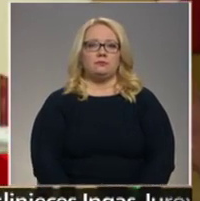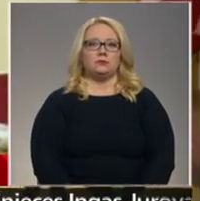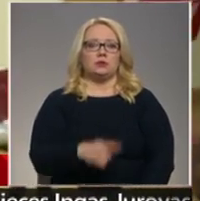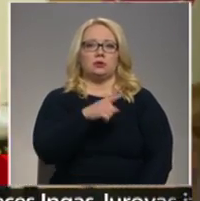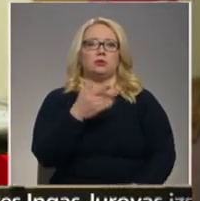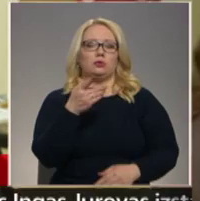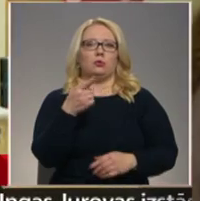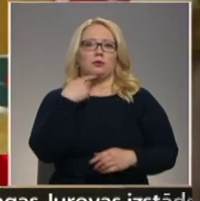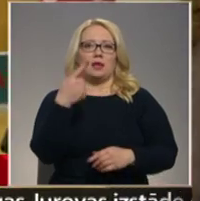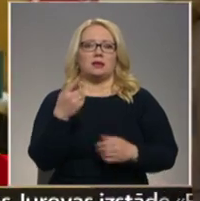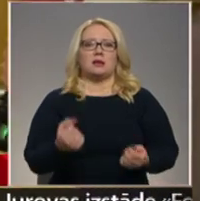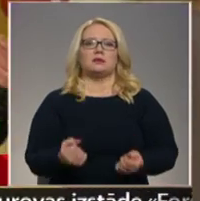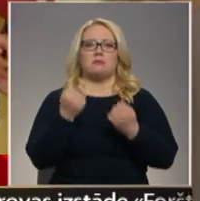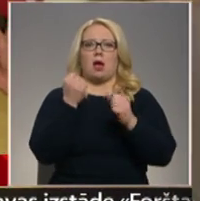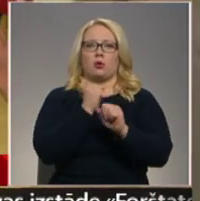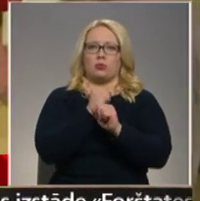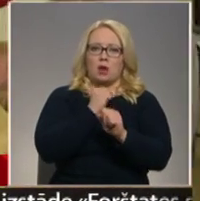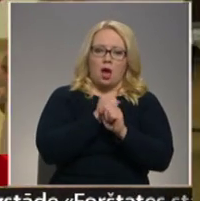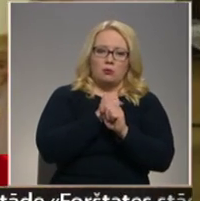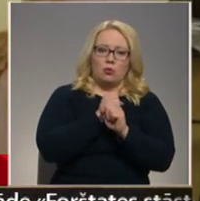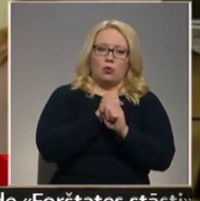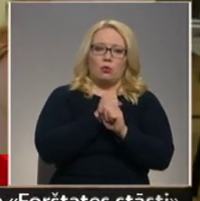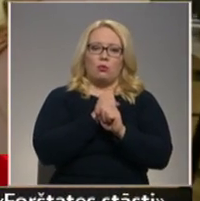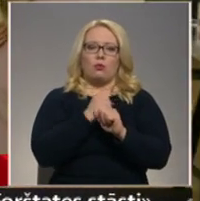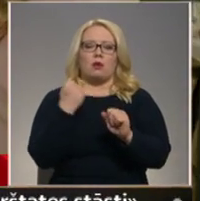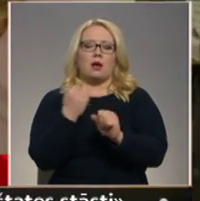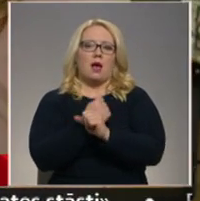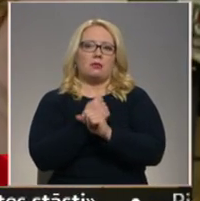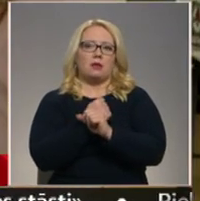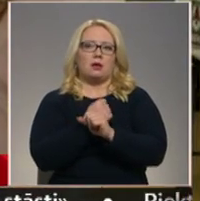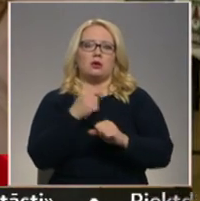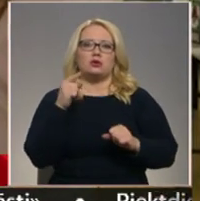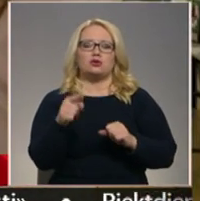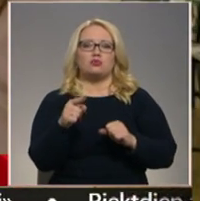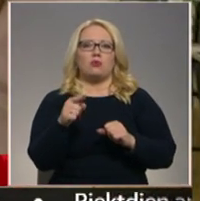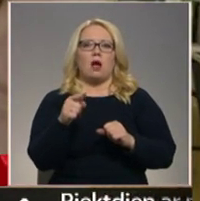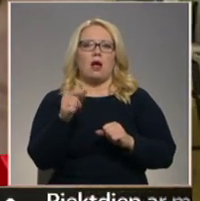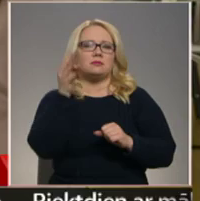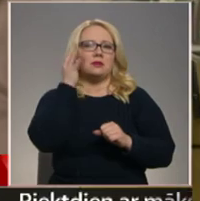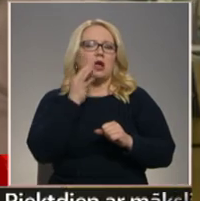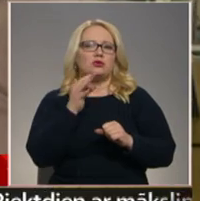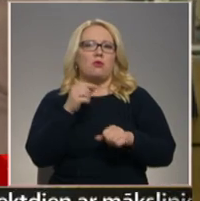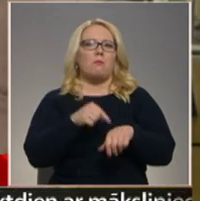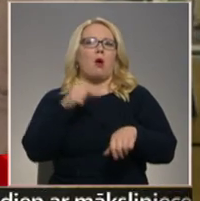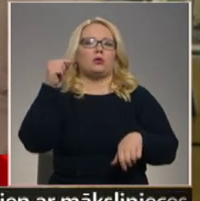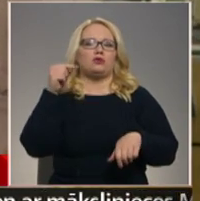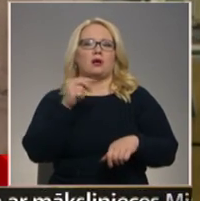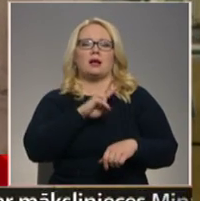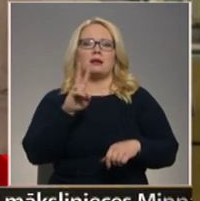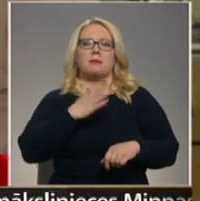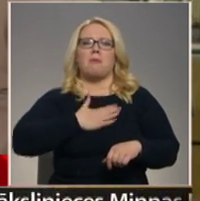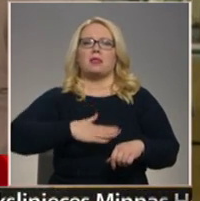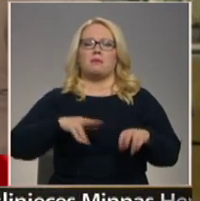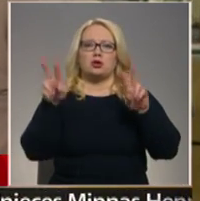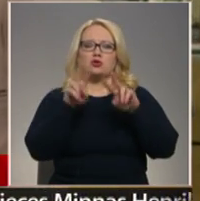pieminēji gan smagu darbu, gan šo našķu baudīšanu. Kas ir tie tādi patīkamākie